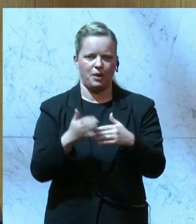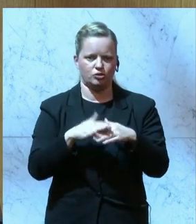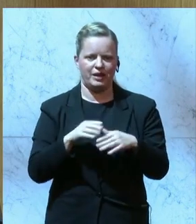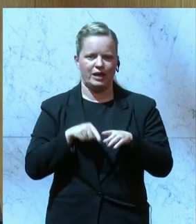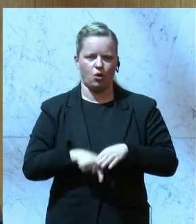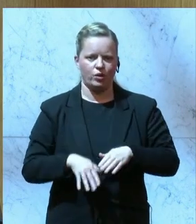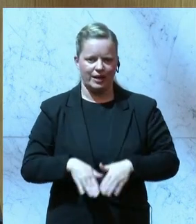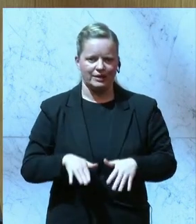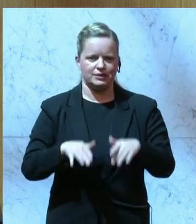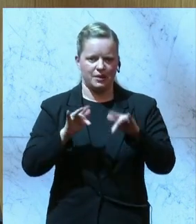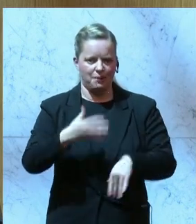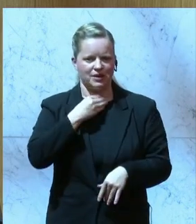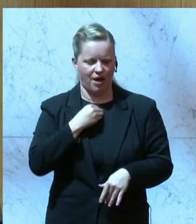verordnen.